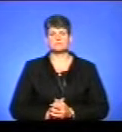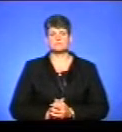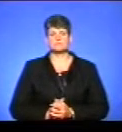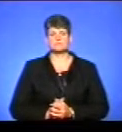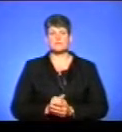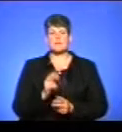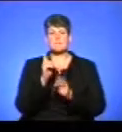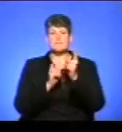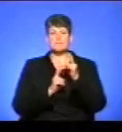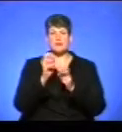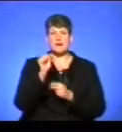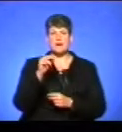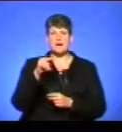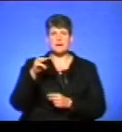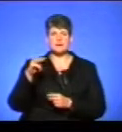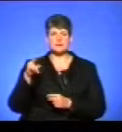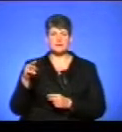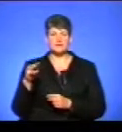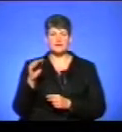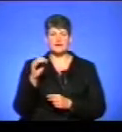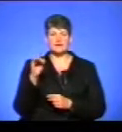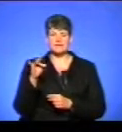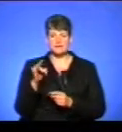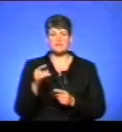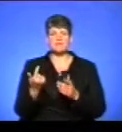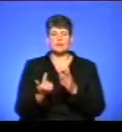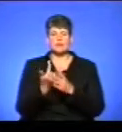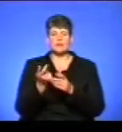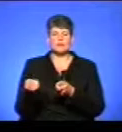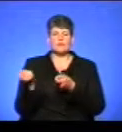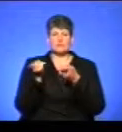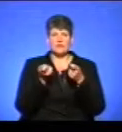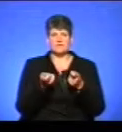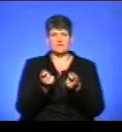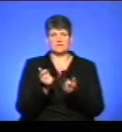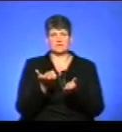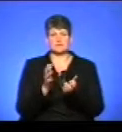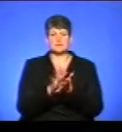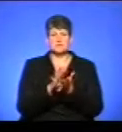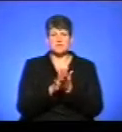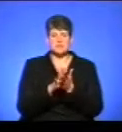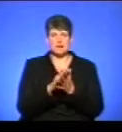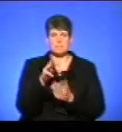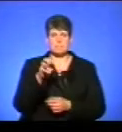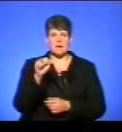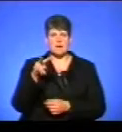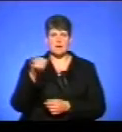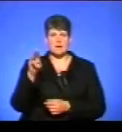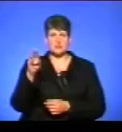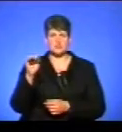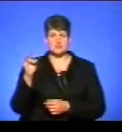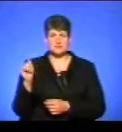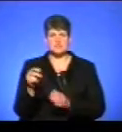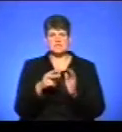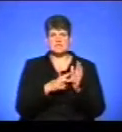Підприємство «Альтфатер Тернопіль» відновило вивіз твердих побутових відходів на Малашівське сміттєзвалище із семи з 14